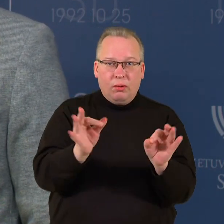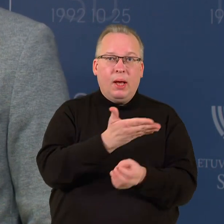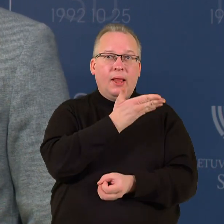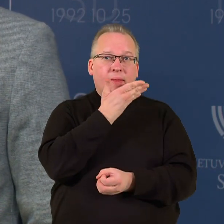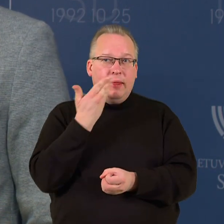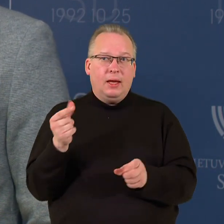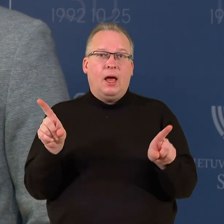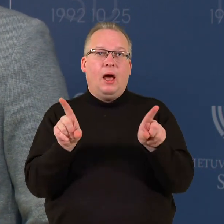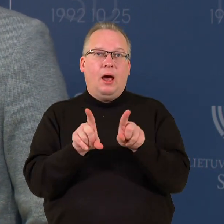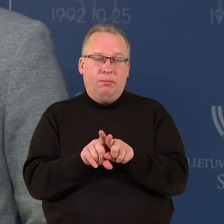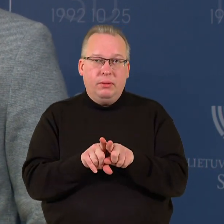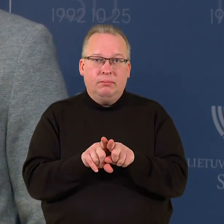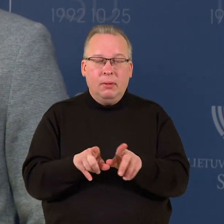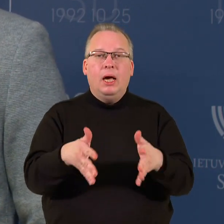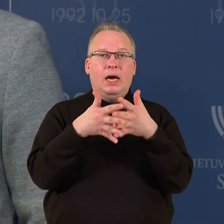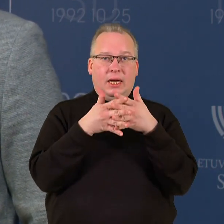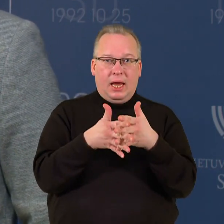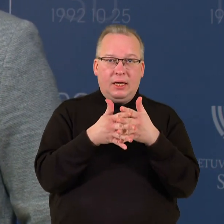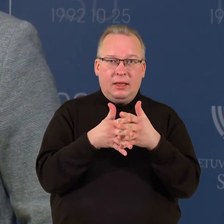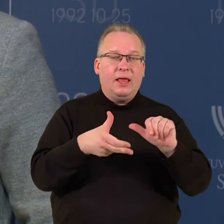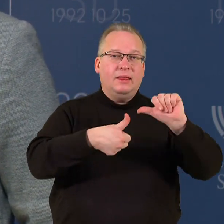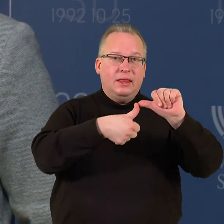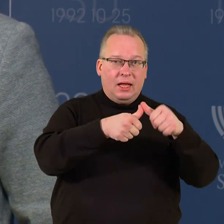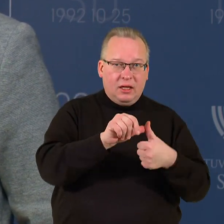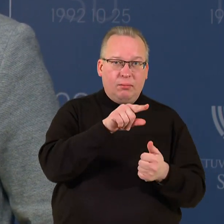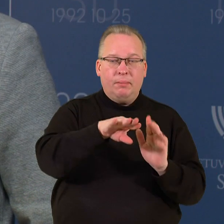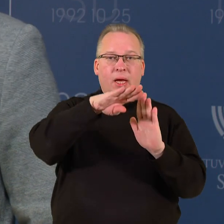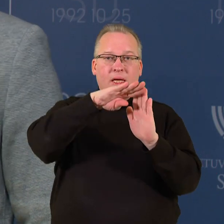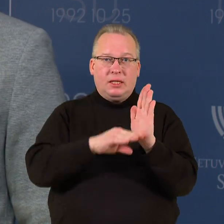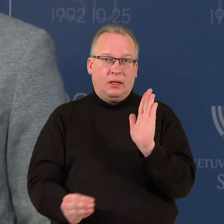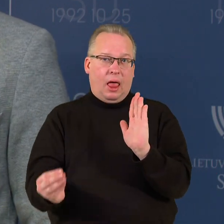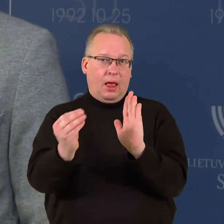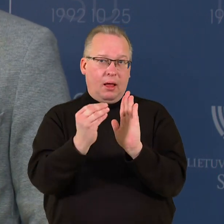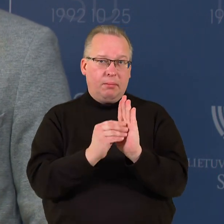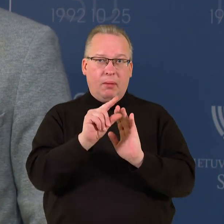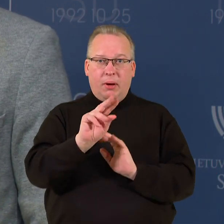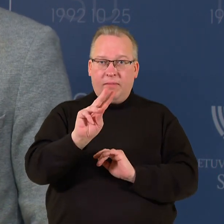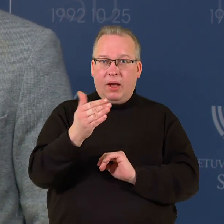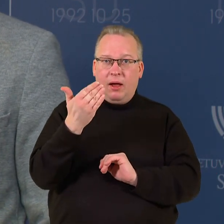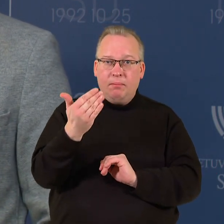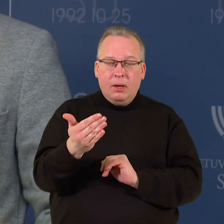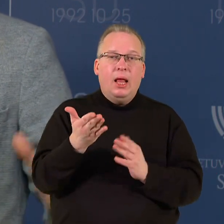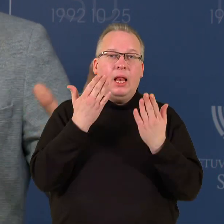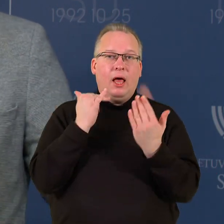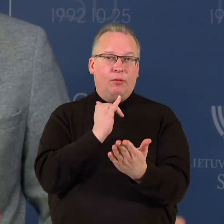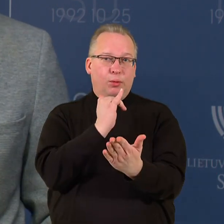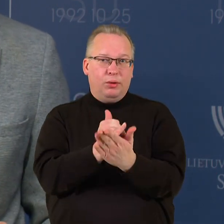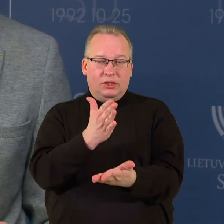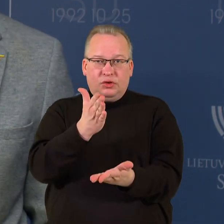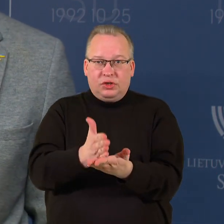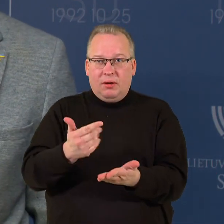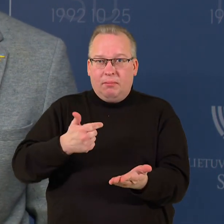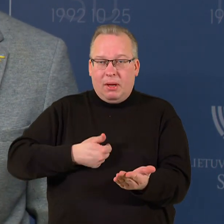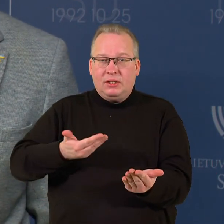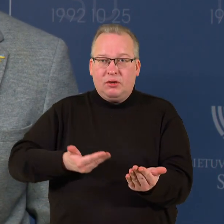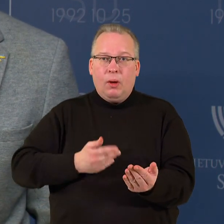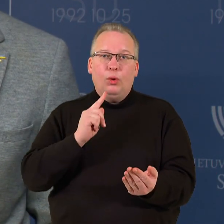tokio reikalo neterminuotai dabar į įstatymą įrašyti, kad ta pavam lengvata galioja. Aš manau, kad mes išgyvenom tam